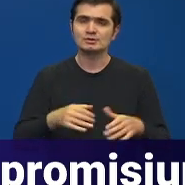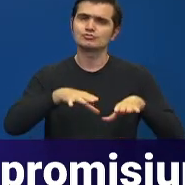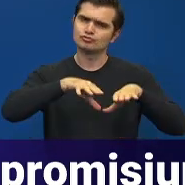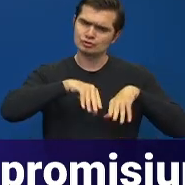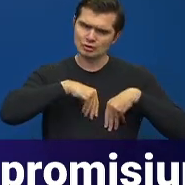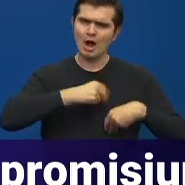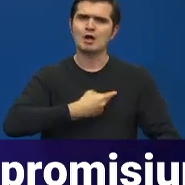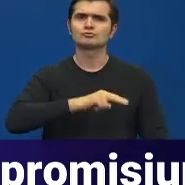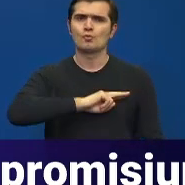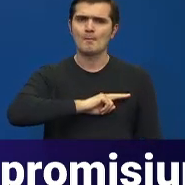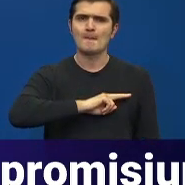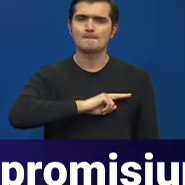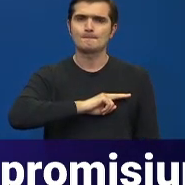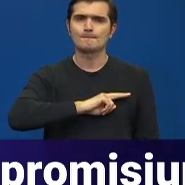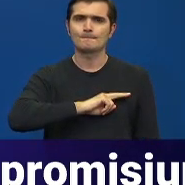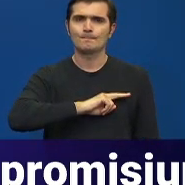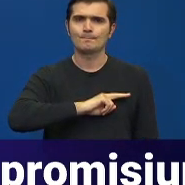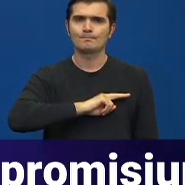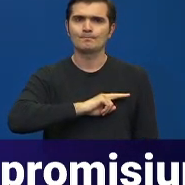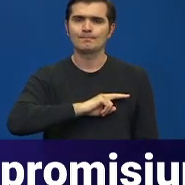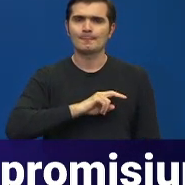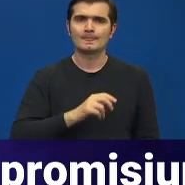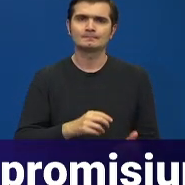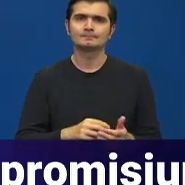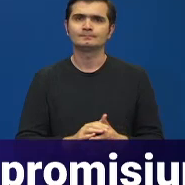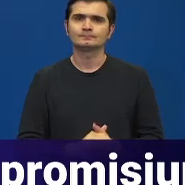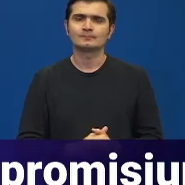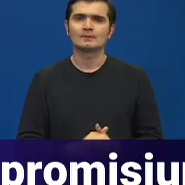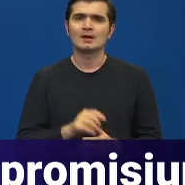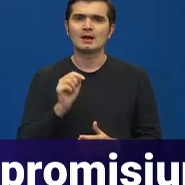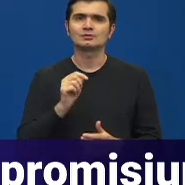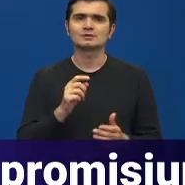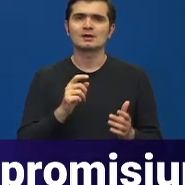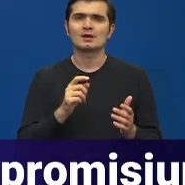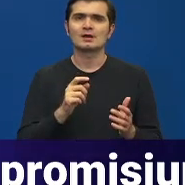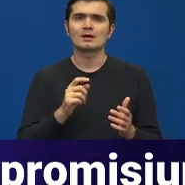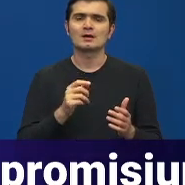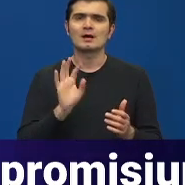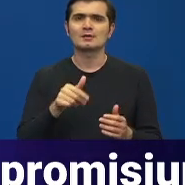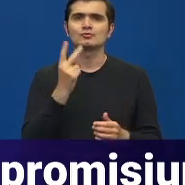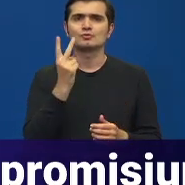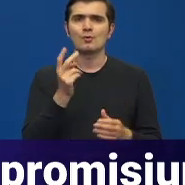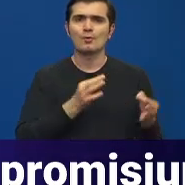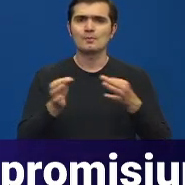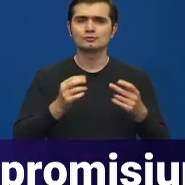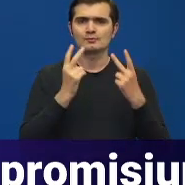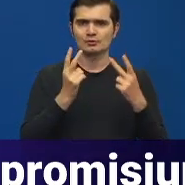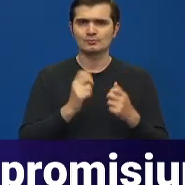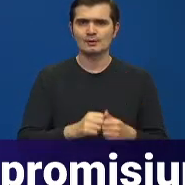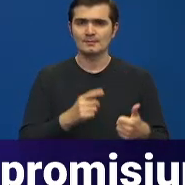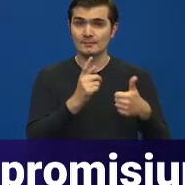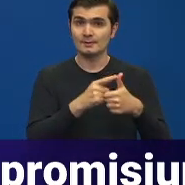asumă, o asumarea pe care Guvernul nu o face, cer scuze, include două măsuri principale. O dată,